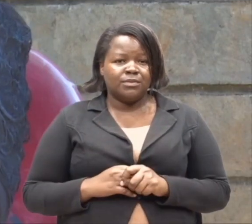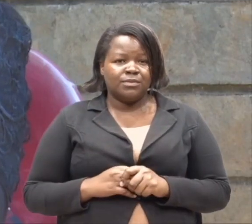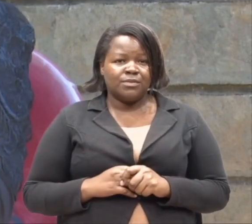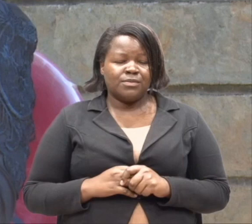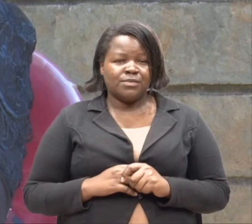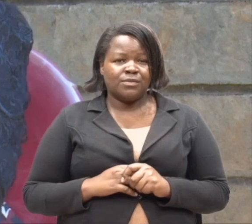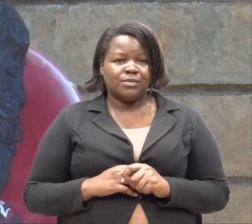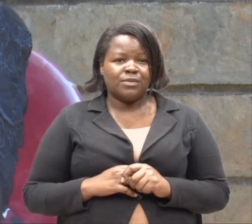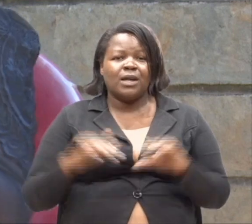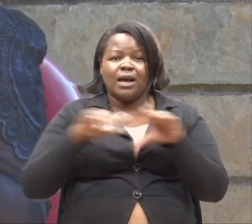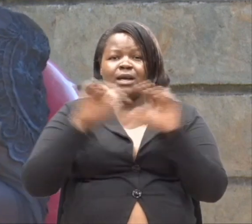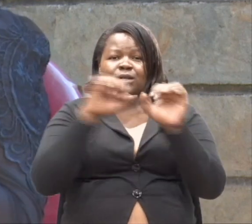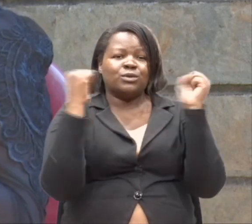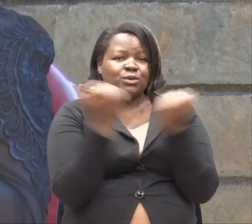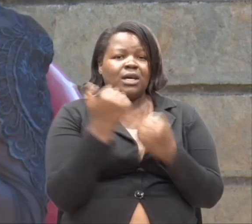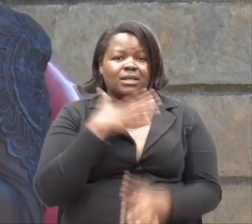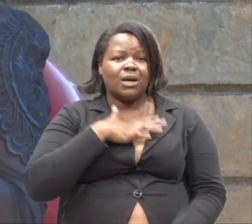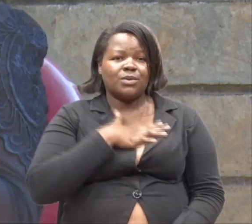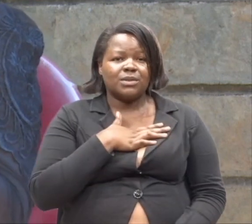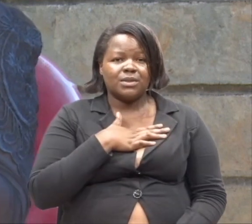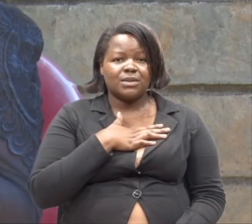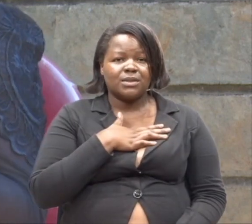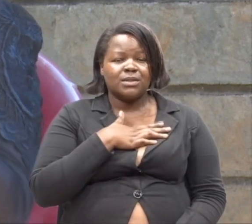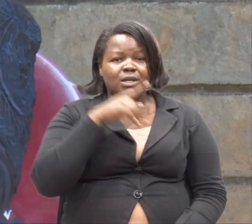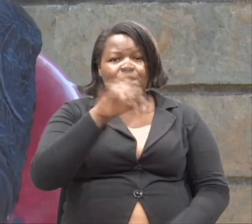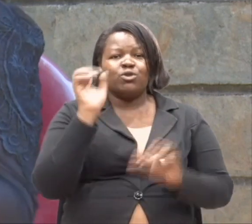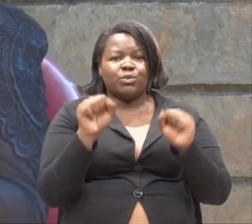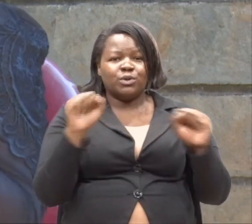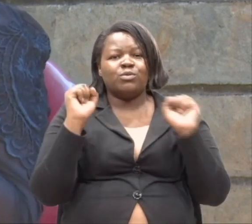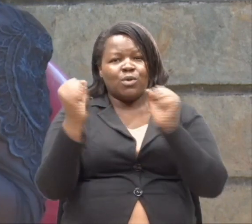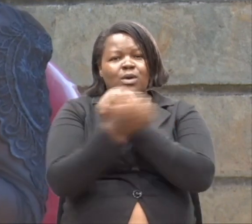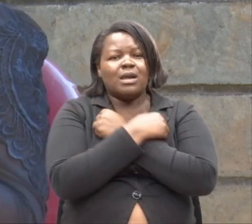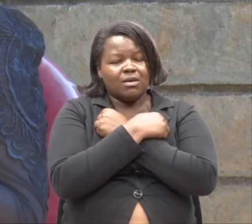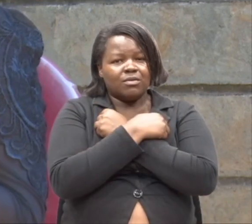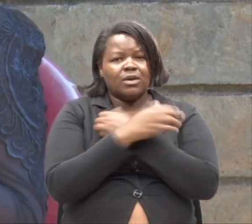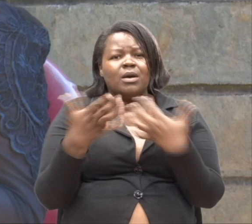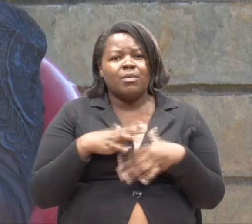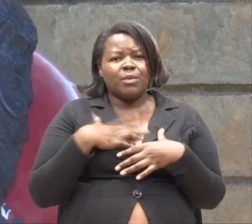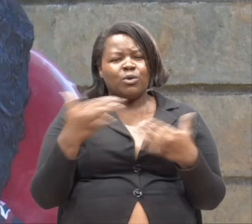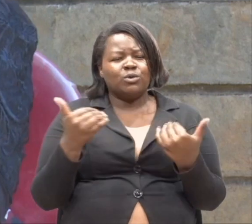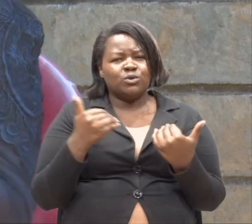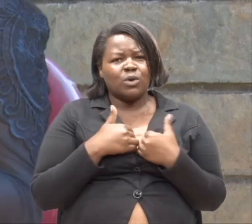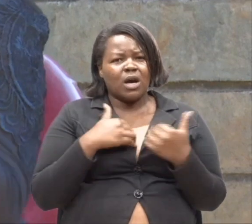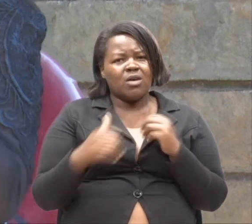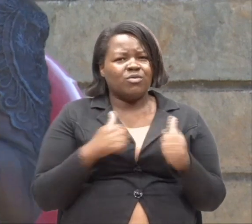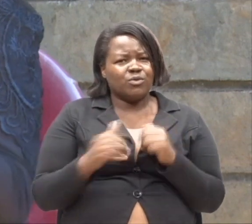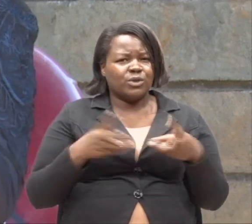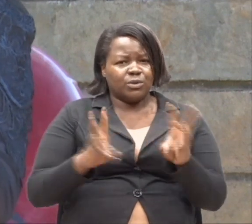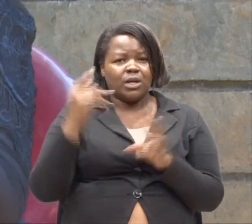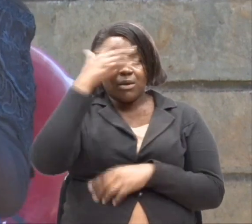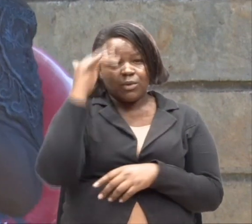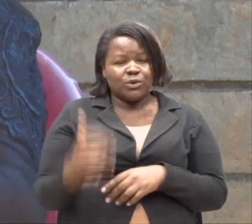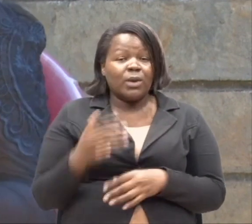Tena, katika jamii zetu. Ungependa hawa watu wawe na mtazamu hivi. Unajua sasa, mtu wa